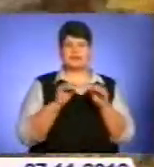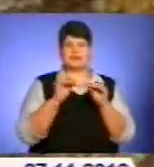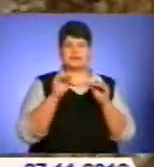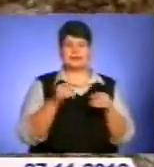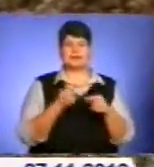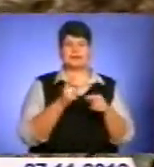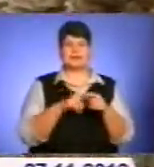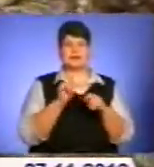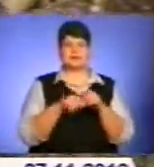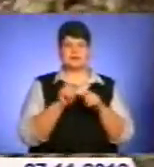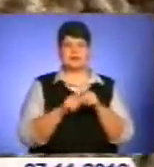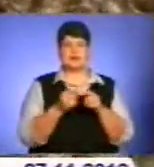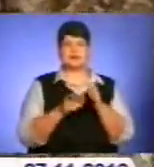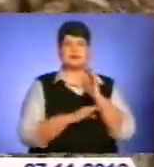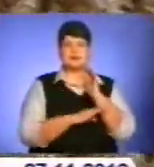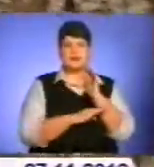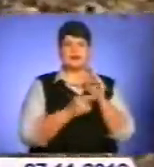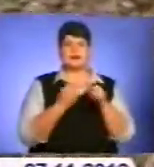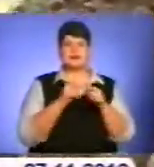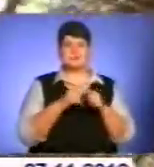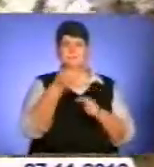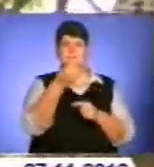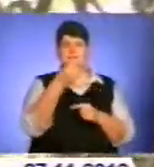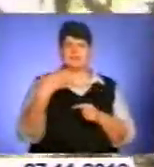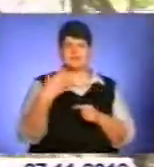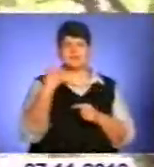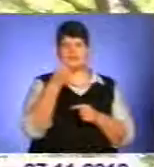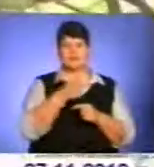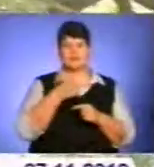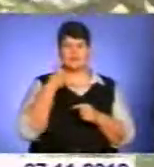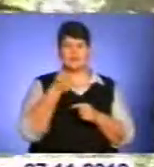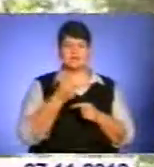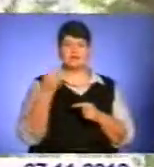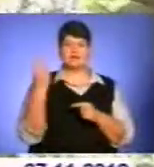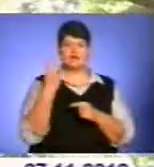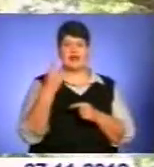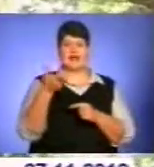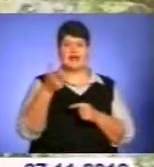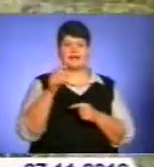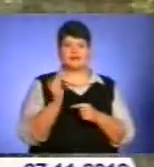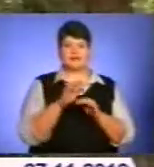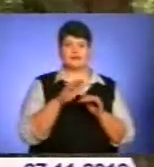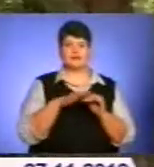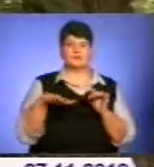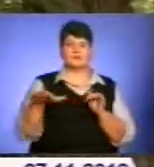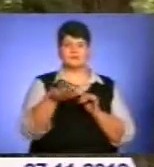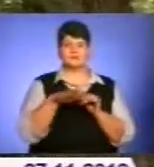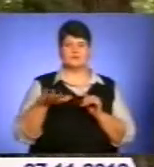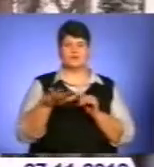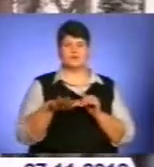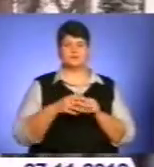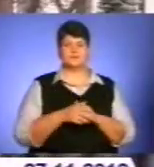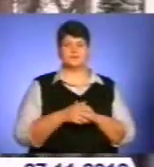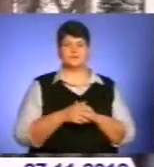експериментальні культури. А це 15-річна, 2-х гектарна площа дуба звичайного, яку приїжджають досліджувати науковці.